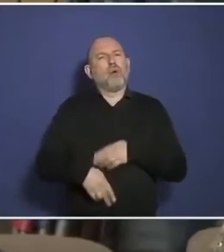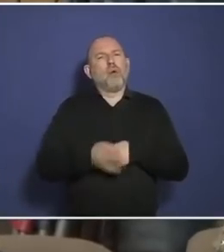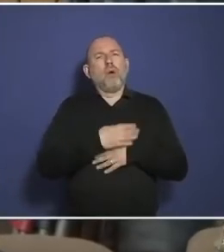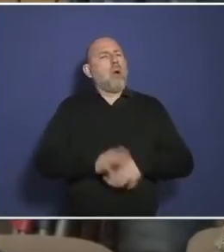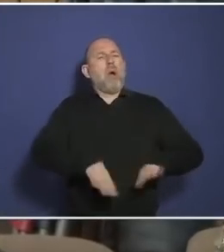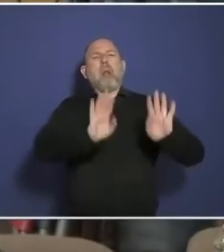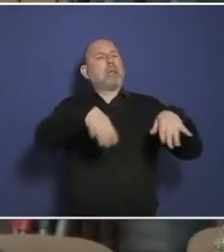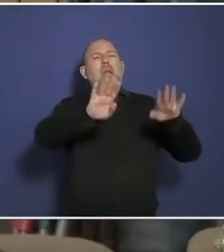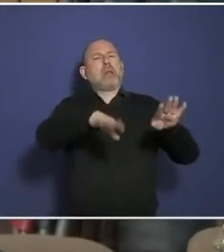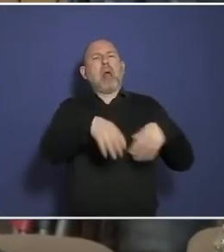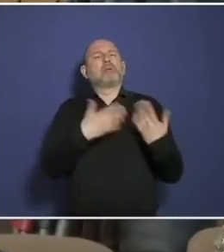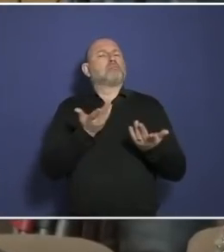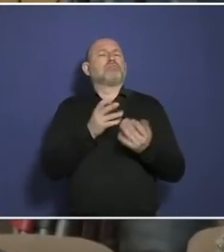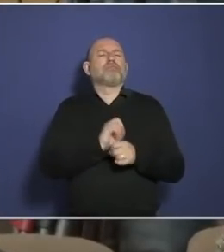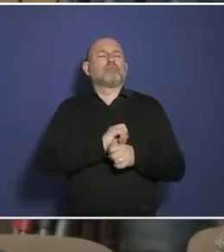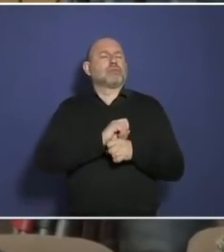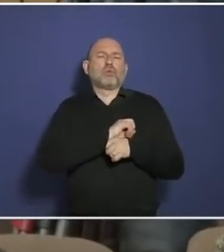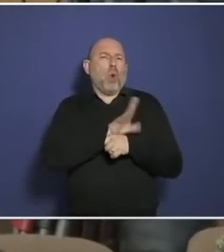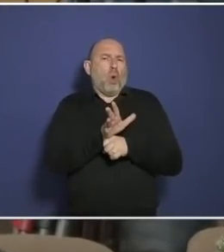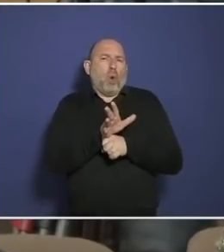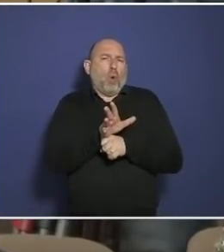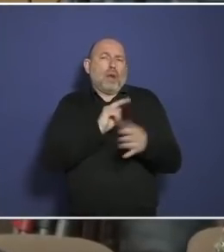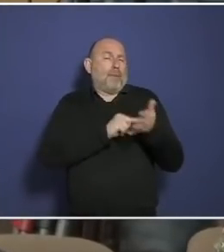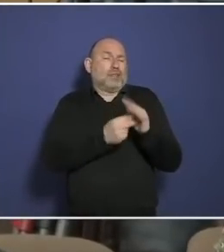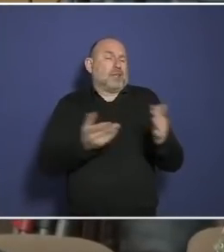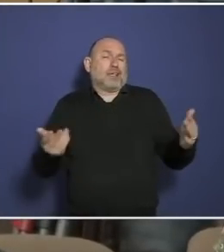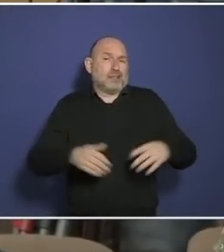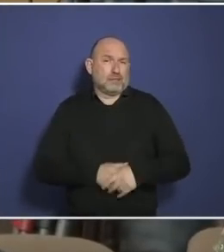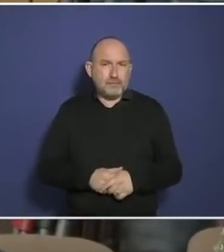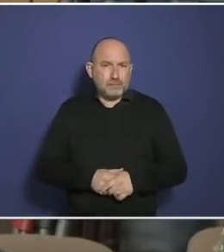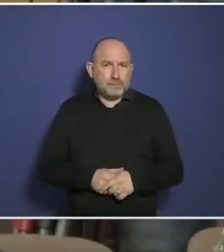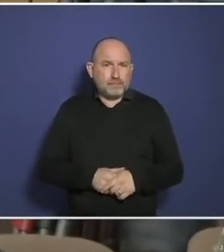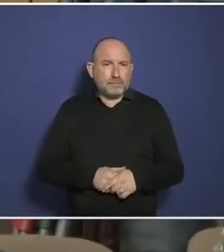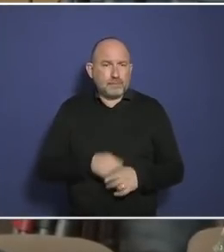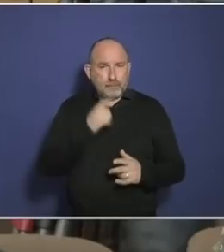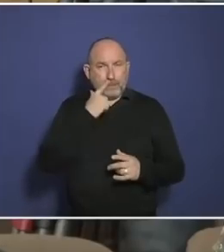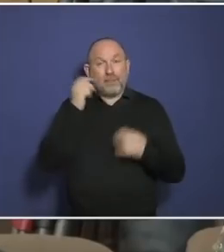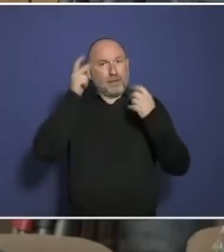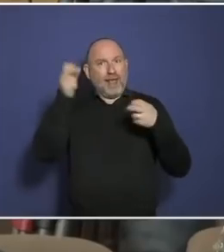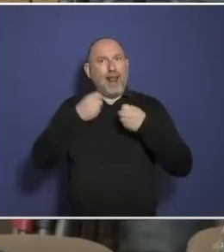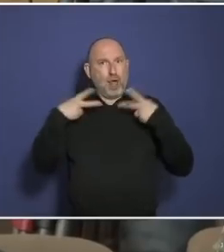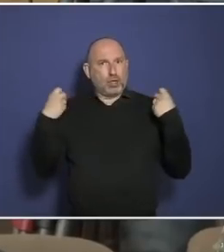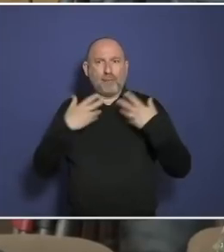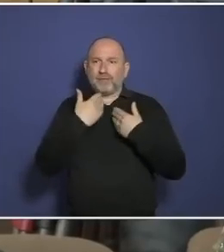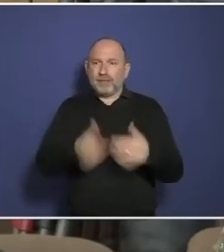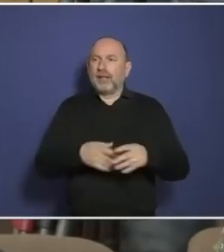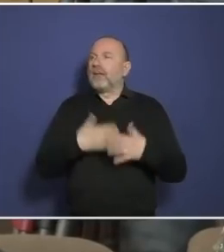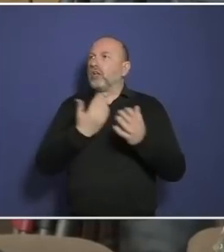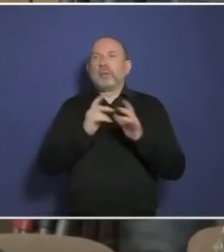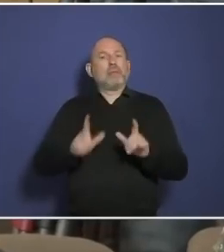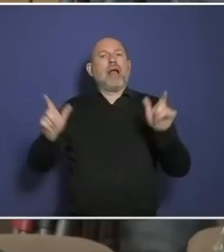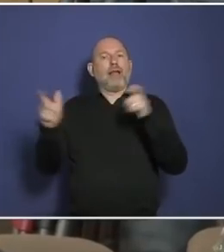Ja, ich bringe ein Beispiel, wenn wir jetzt davon Abstand nehmen würden, dass also Quarantäne und Isolation überhaupt